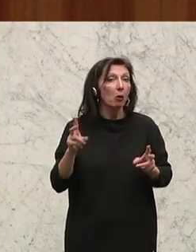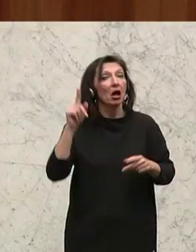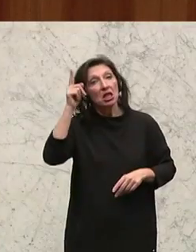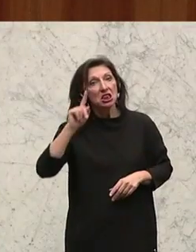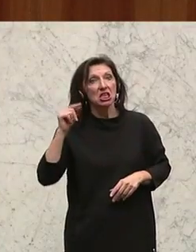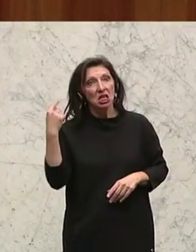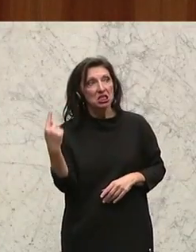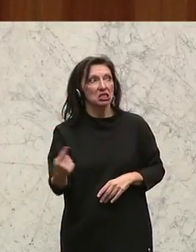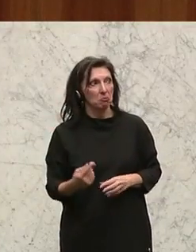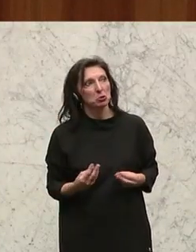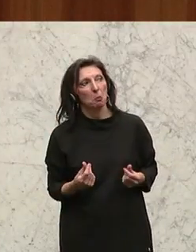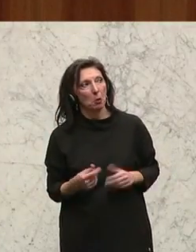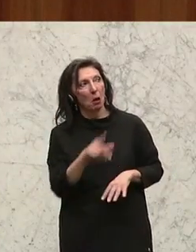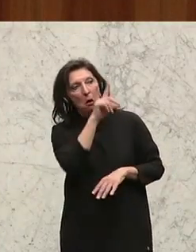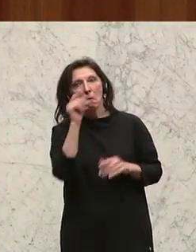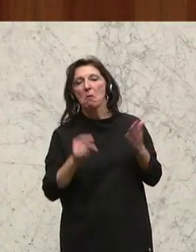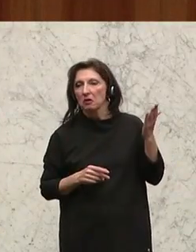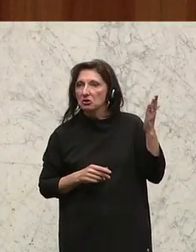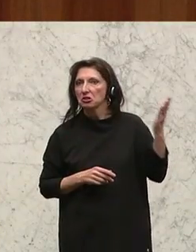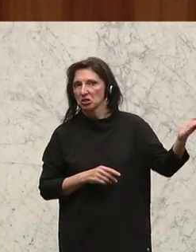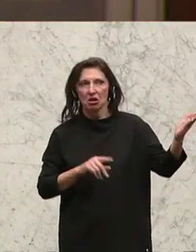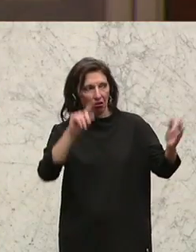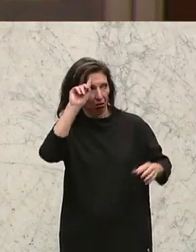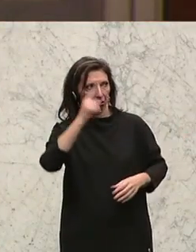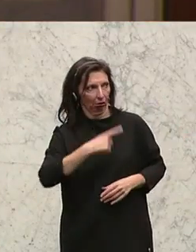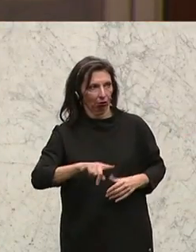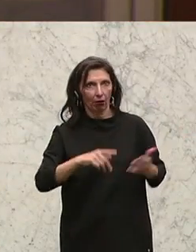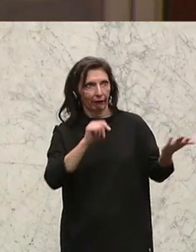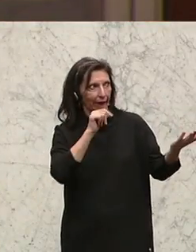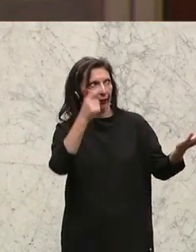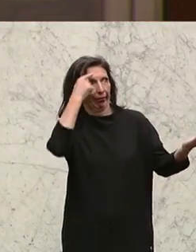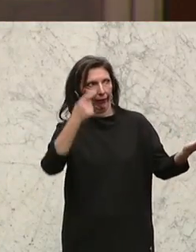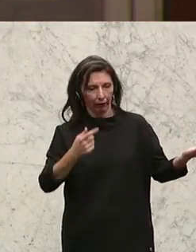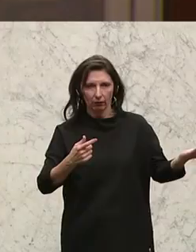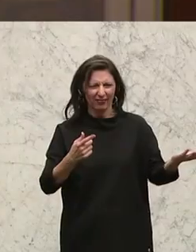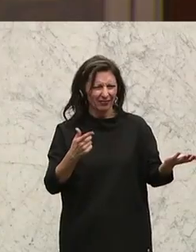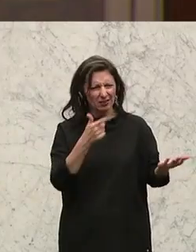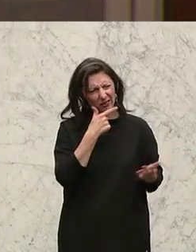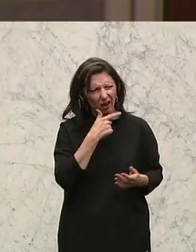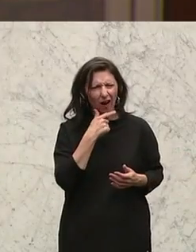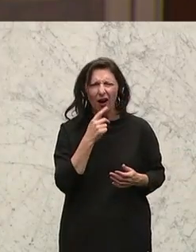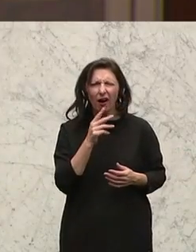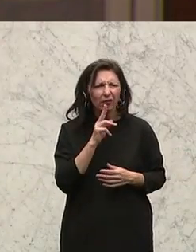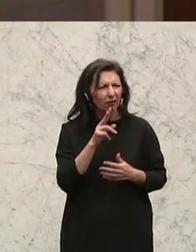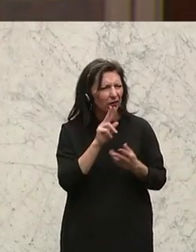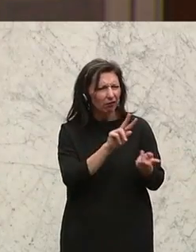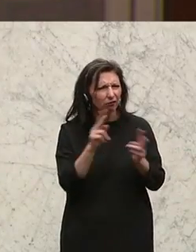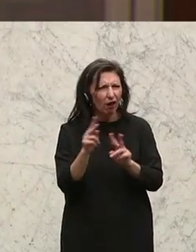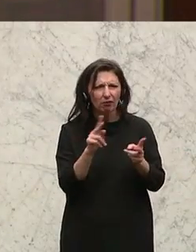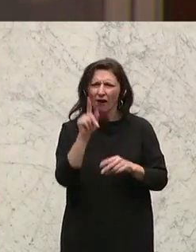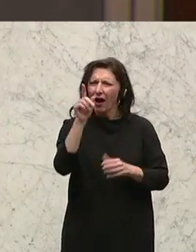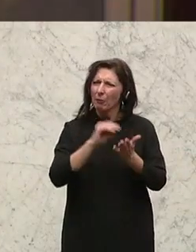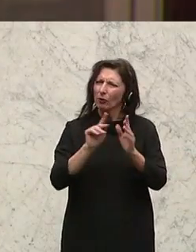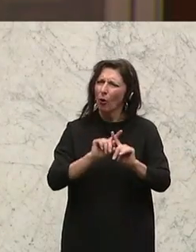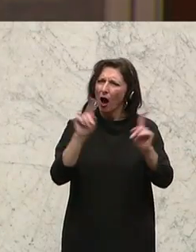fühlen, dass Menschen nicht denken. Ich glaube, das ist ein altes Sprichwort. Aber es gibt noch ein Sprichwort